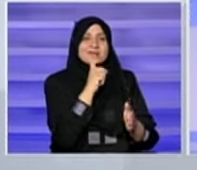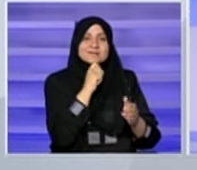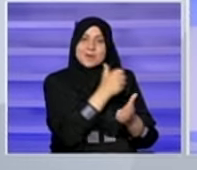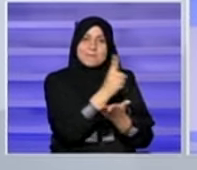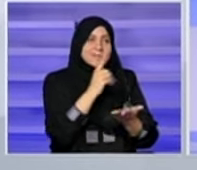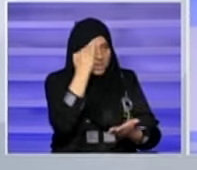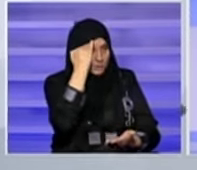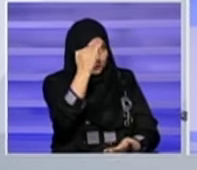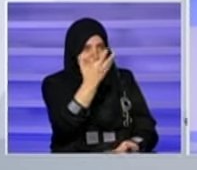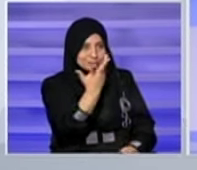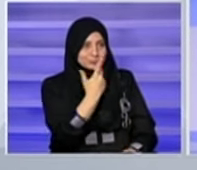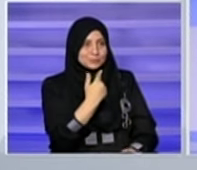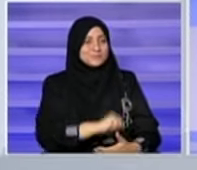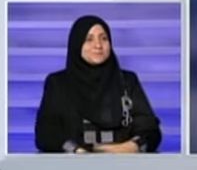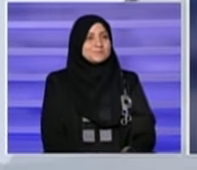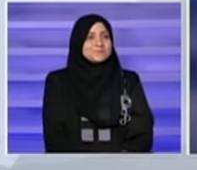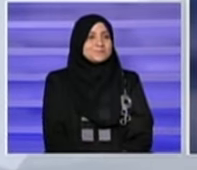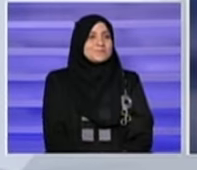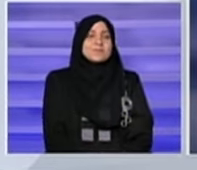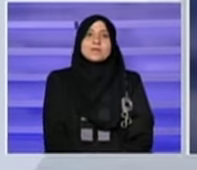جزيلا لك شكرا جزيلا شكرا جزيلا